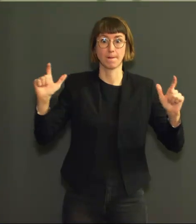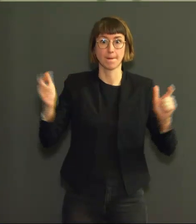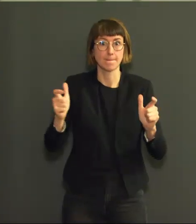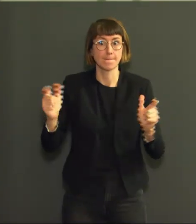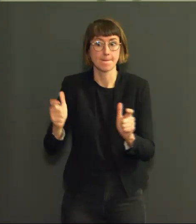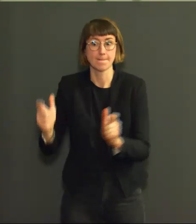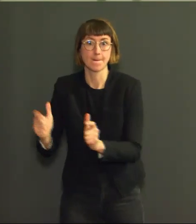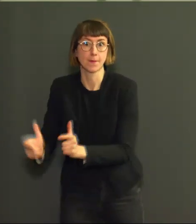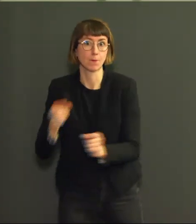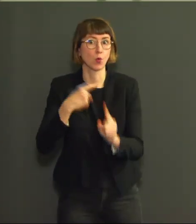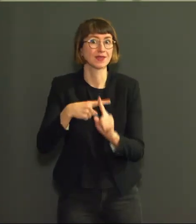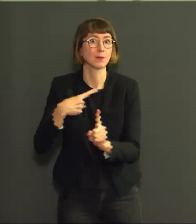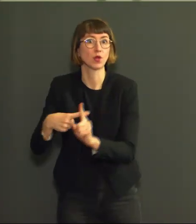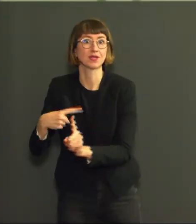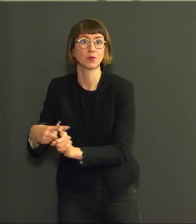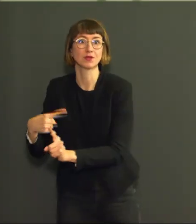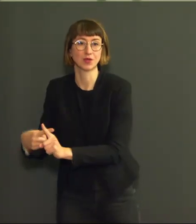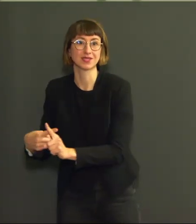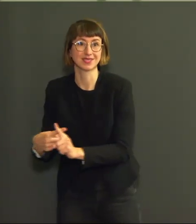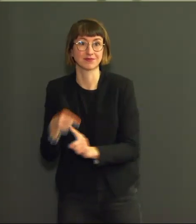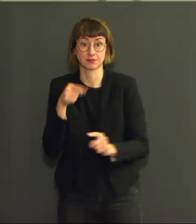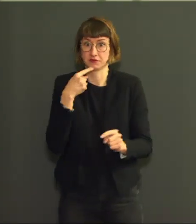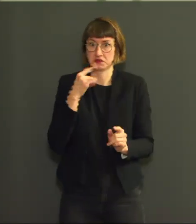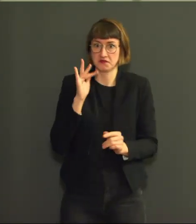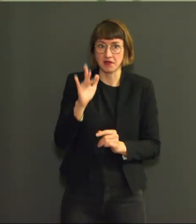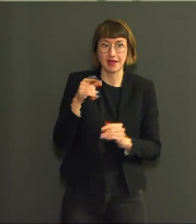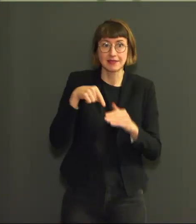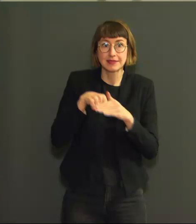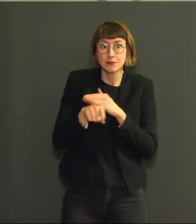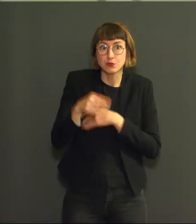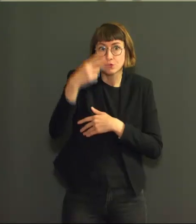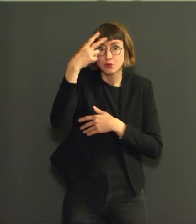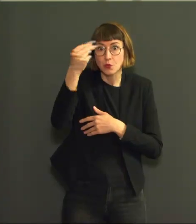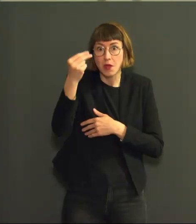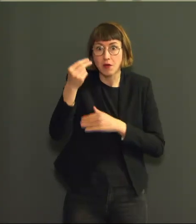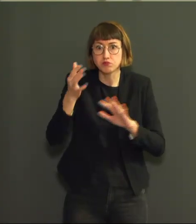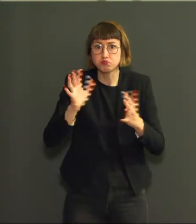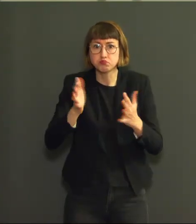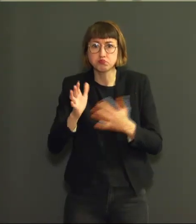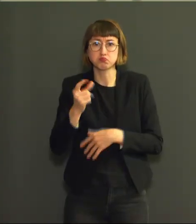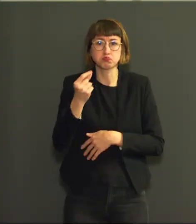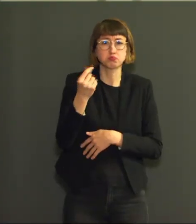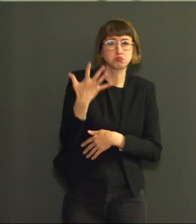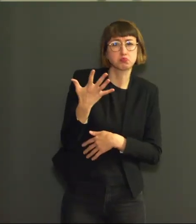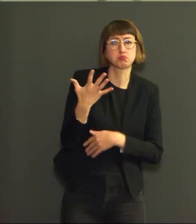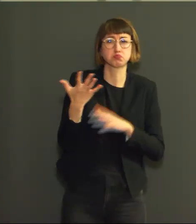moyenne des 75 hospitalisations par jour. Il est tout à fait intéressant de se rendre compte que les